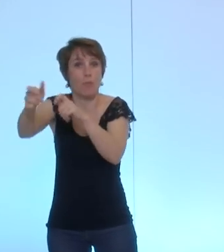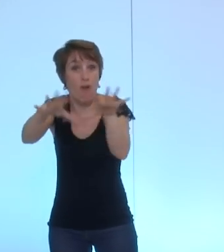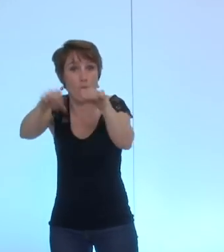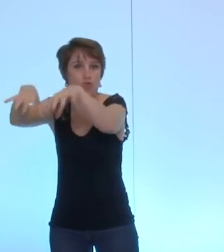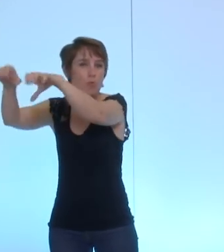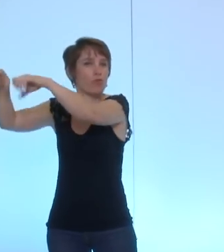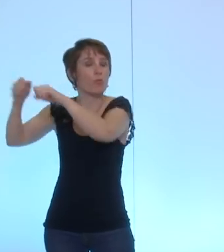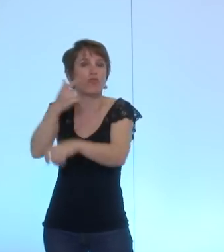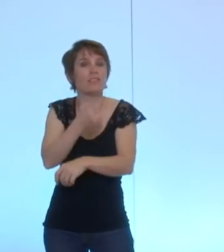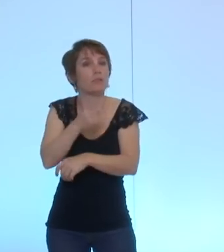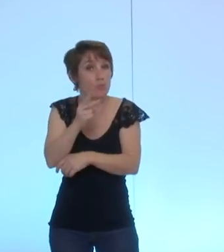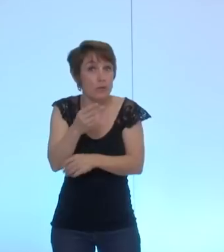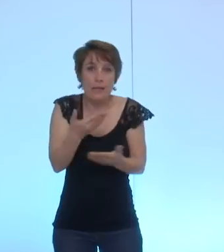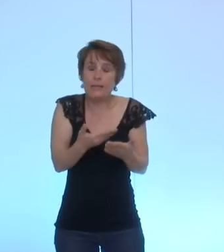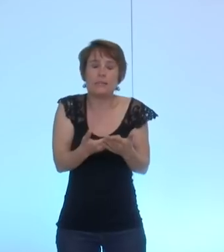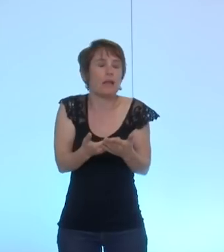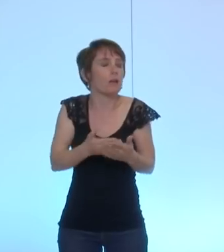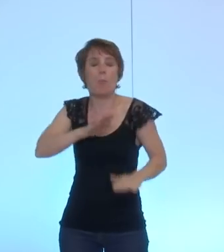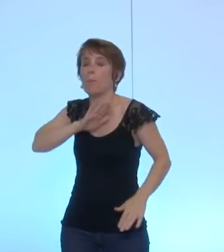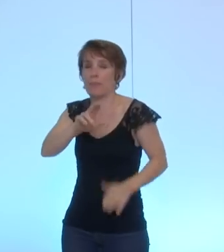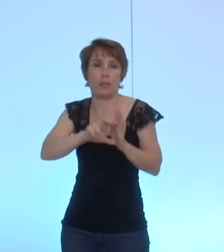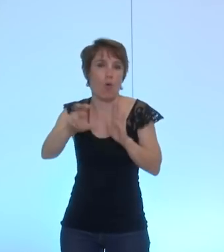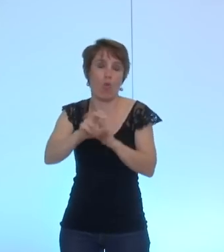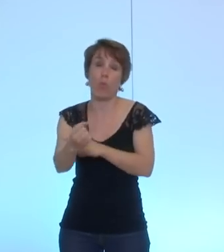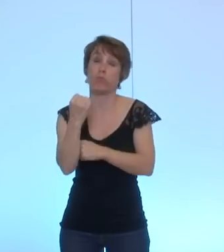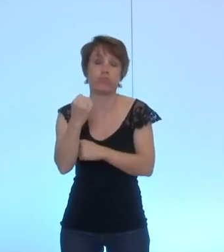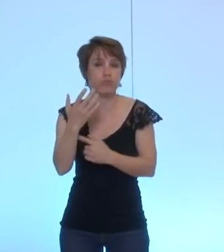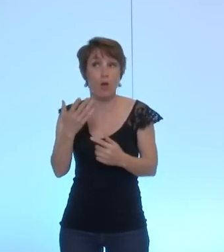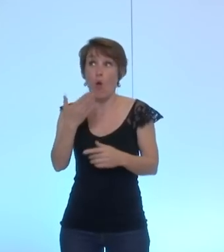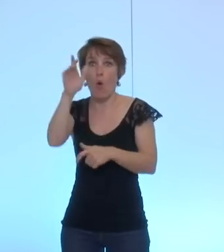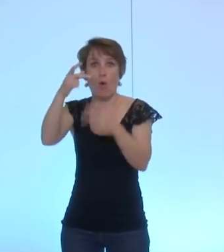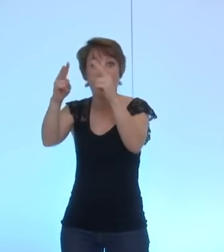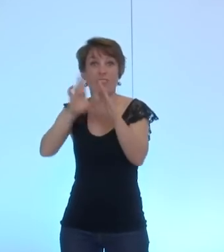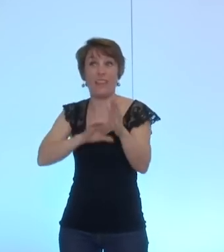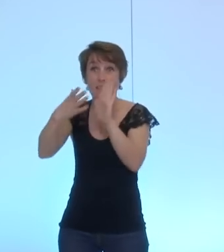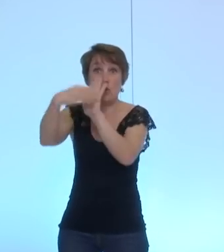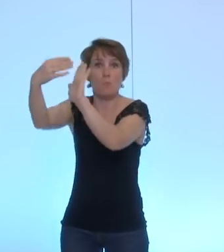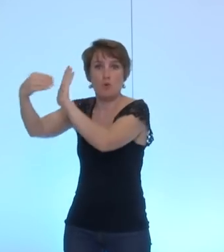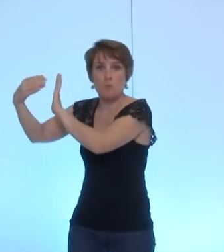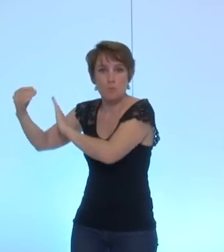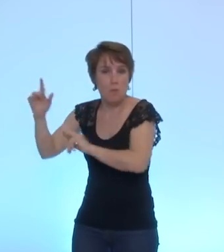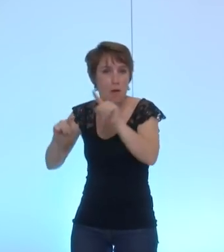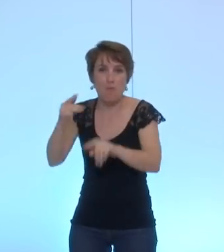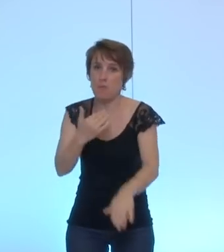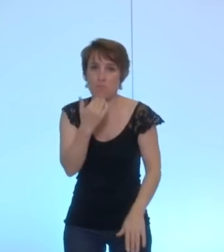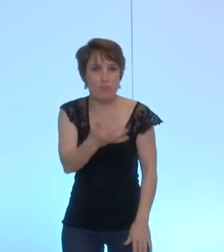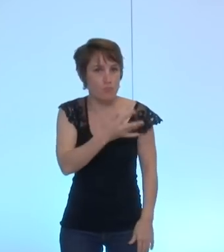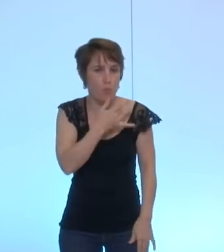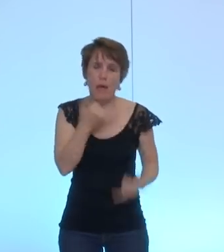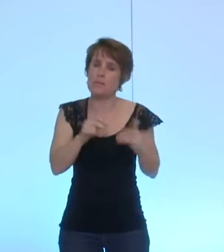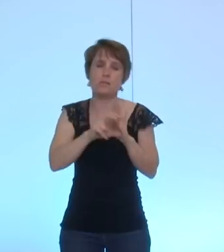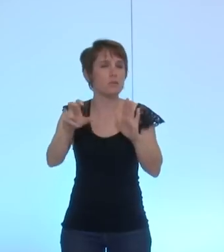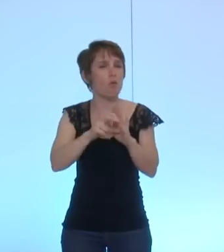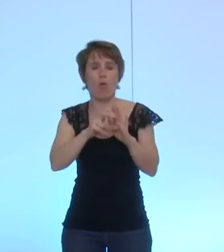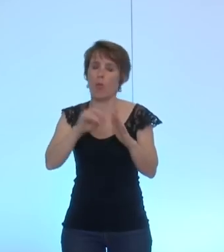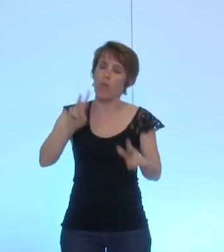-là qui est une mécanique très spécifique que d'autres essayent de copier mais n'arrivent pas toujours à reproduire comme Grenoble sait le